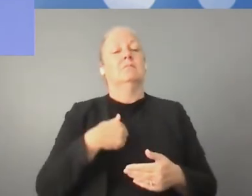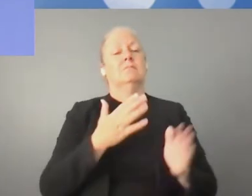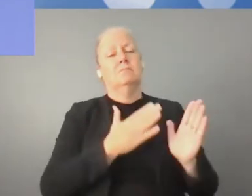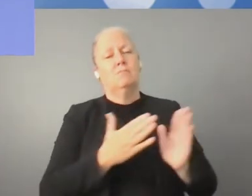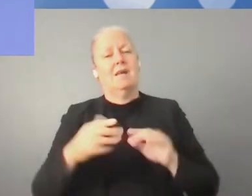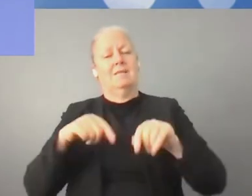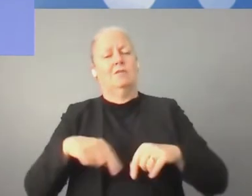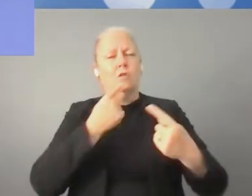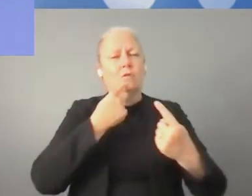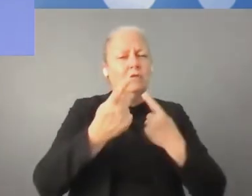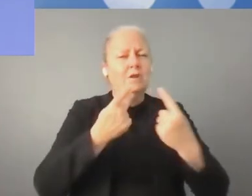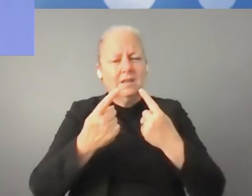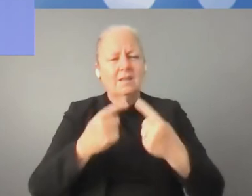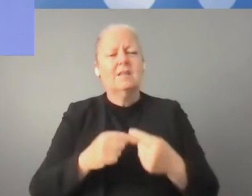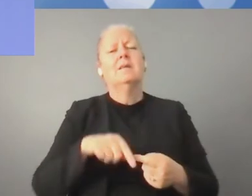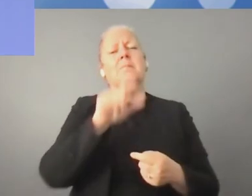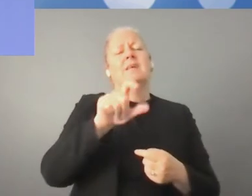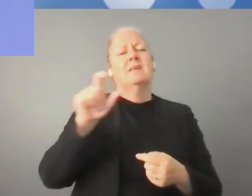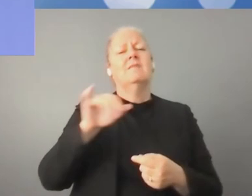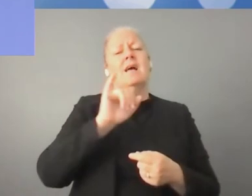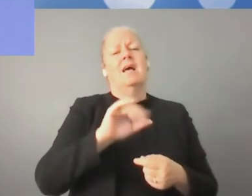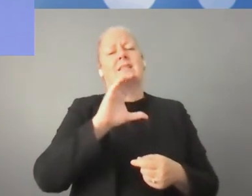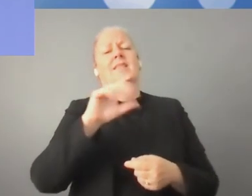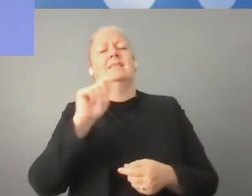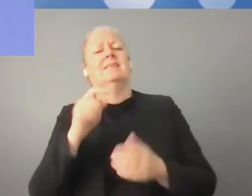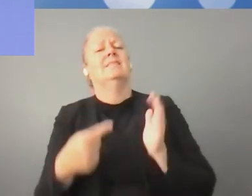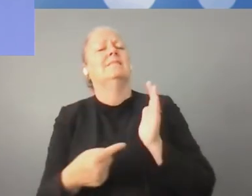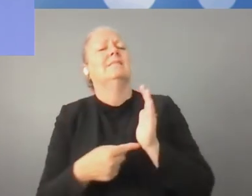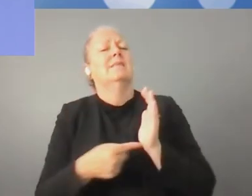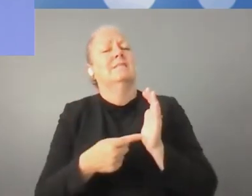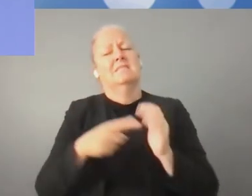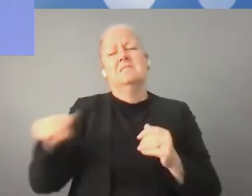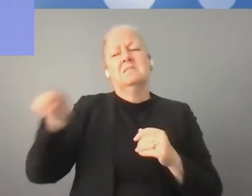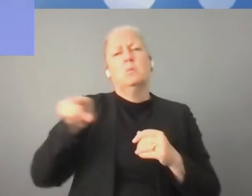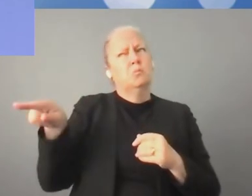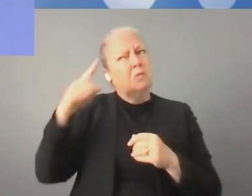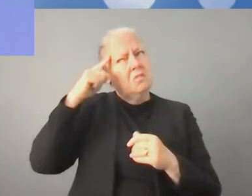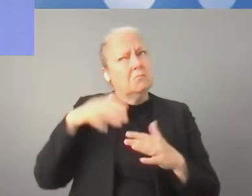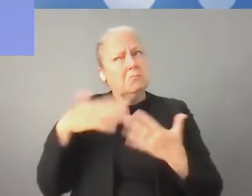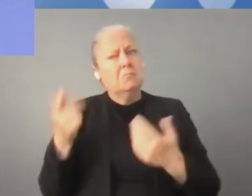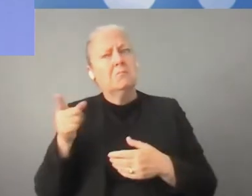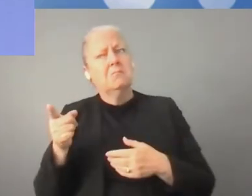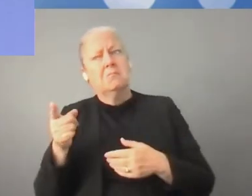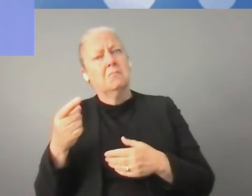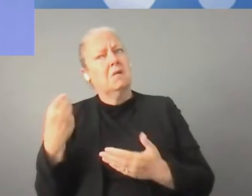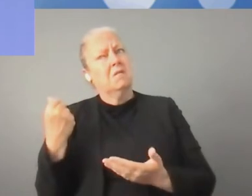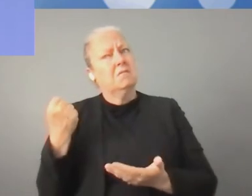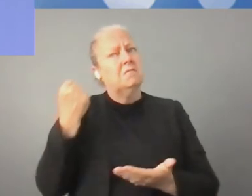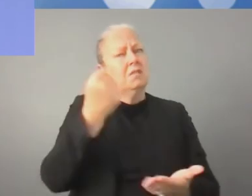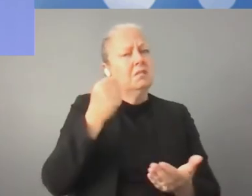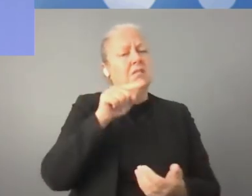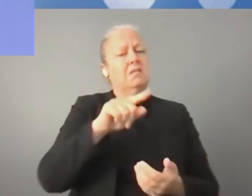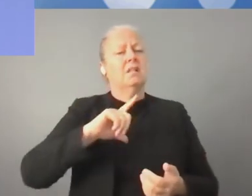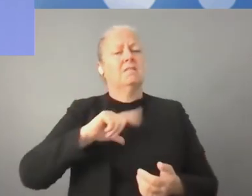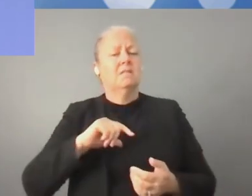Jeśli chodzi o finansowanie, tutaj muszę być zupełnie uczciwy i